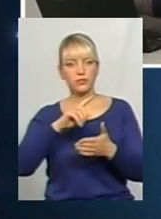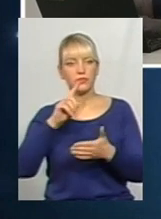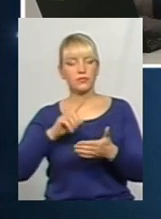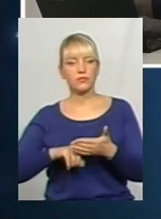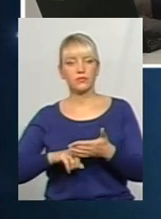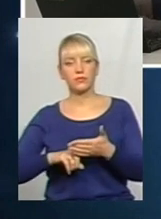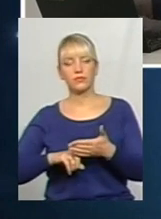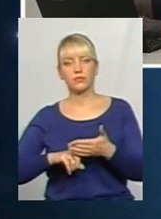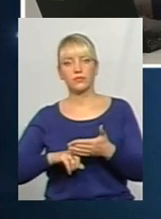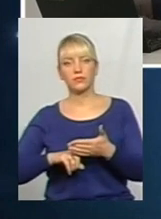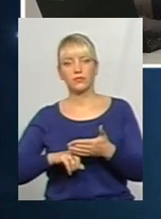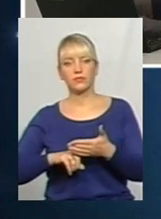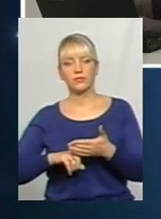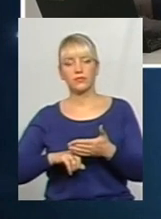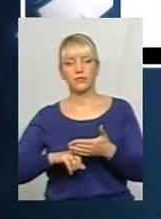ефірі, говоріть.